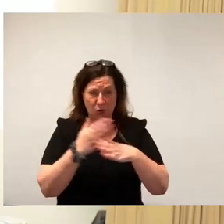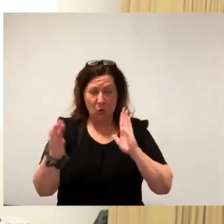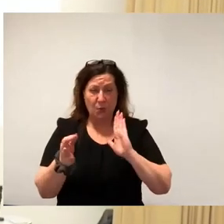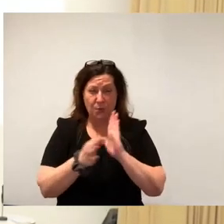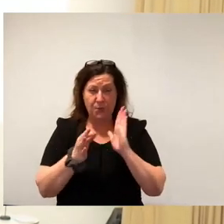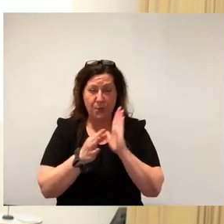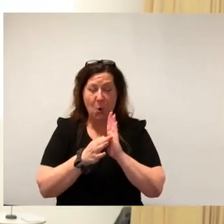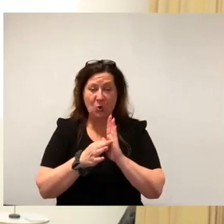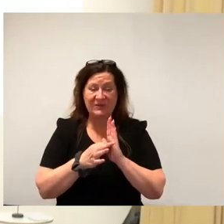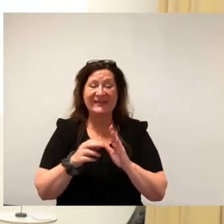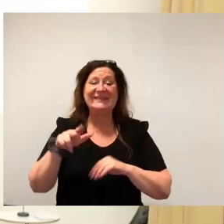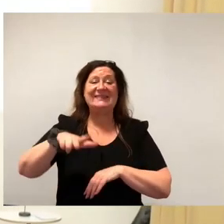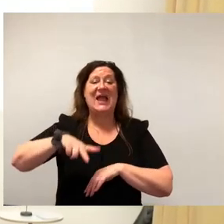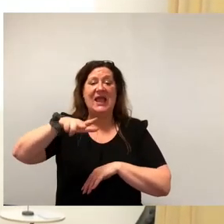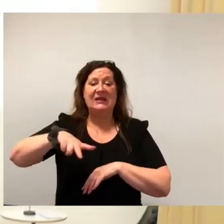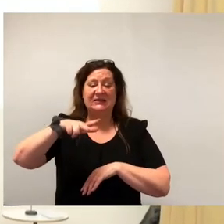13.